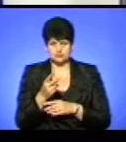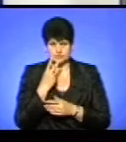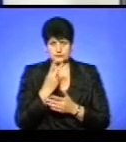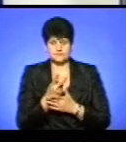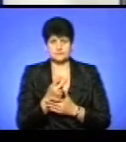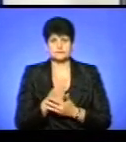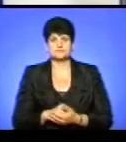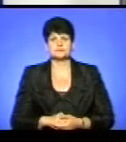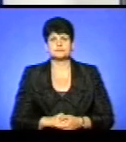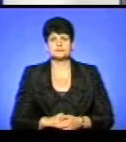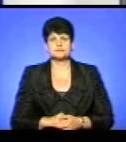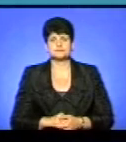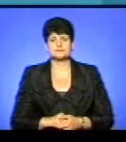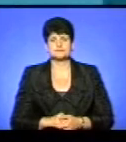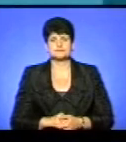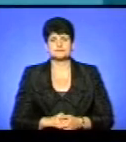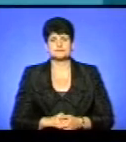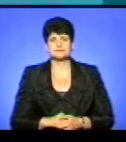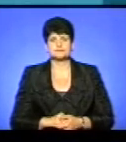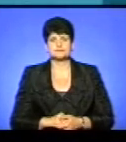таки повернемося до теми. Будь ласка.